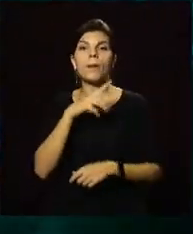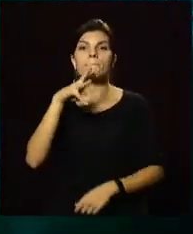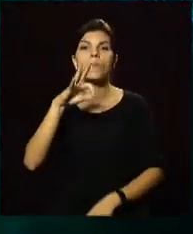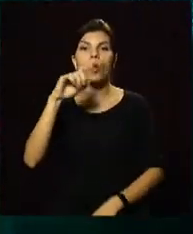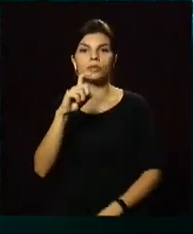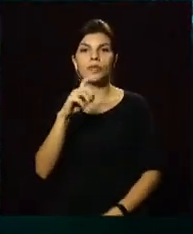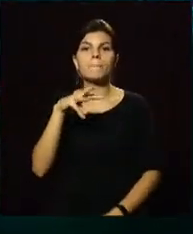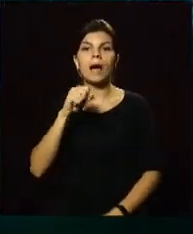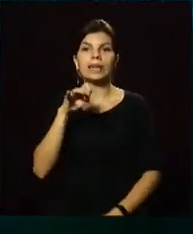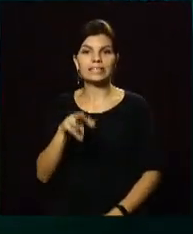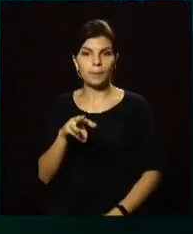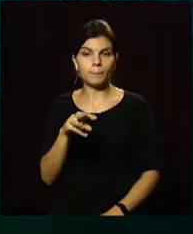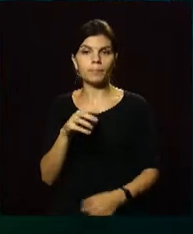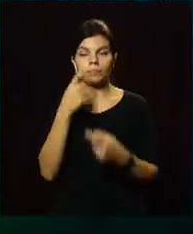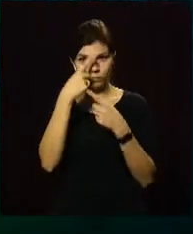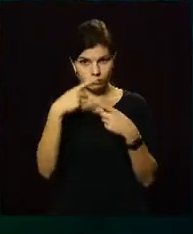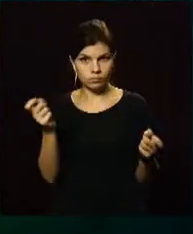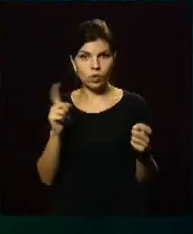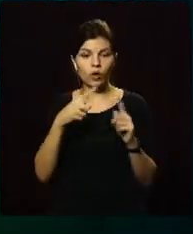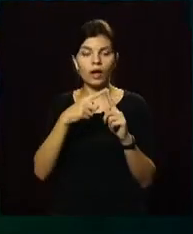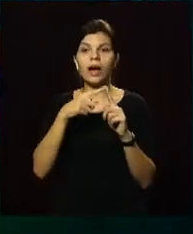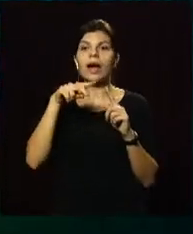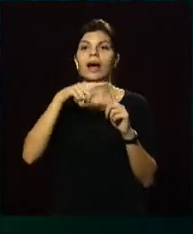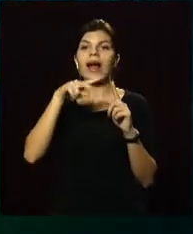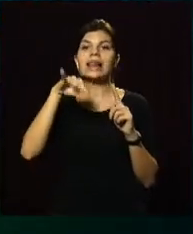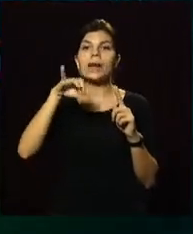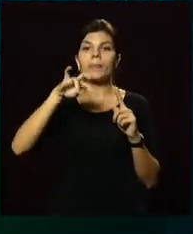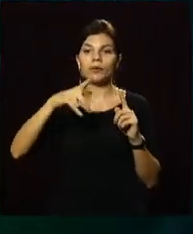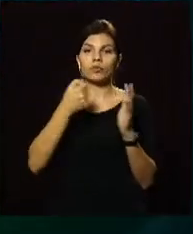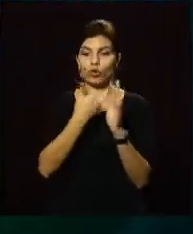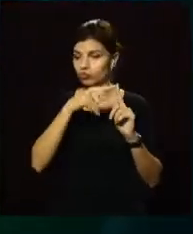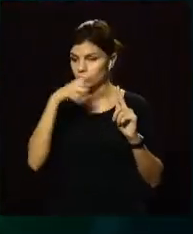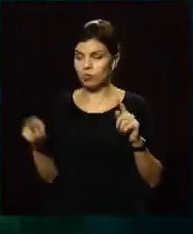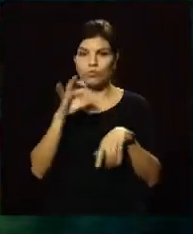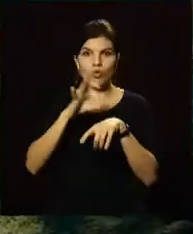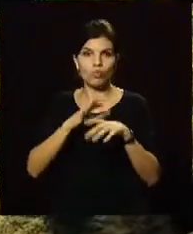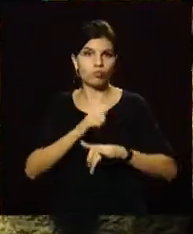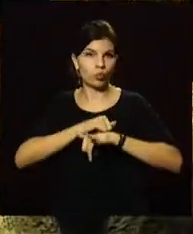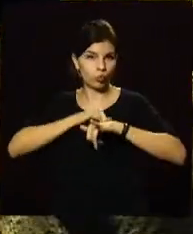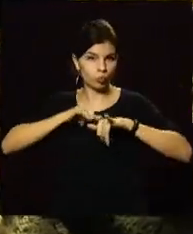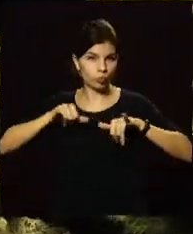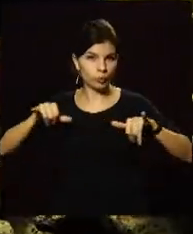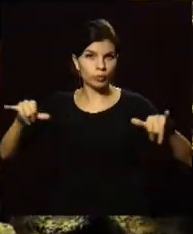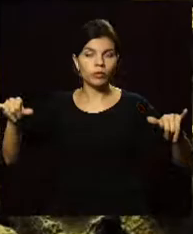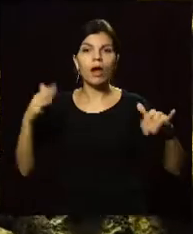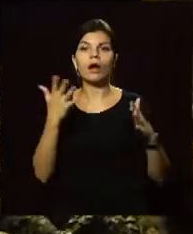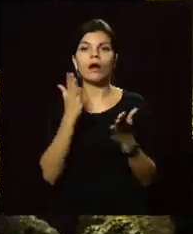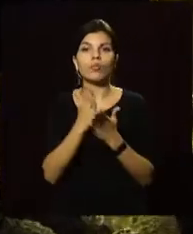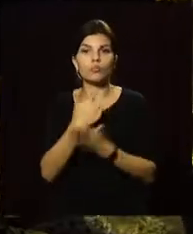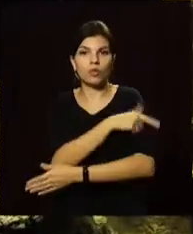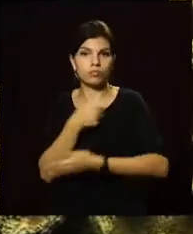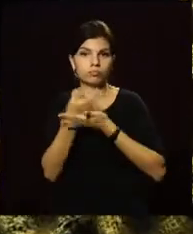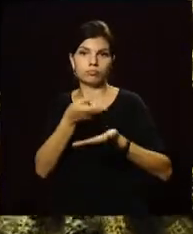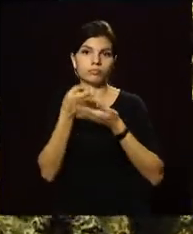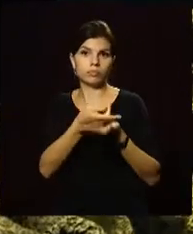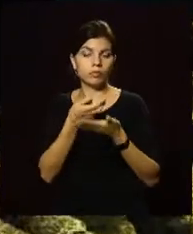Максим Степанов. Він наголосив, з липня до сьогодні в країні збільшилась кількість хворих, які одночасно перебувають у лікарнях.